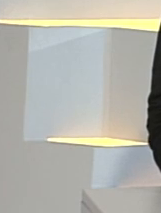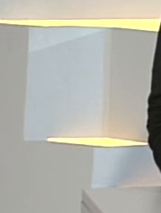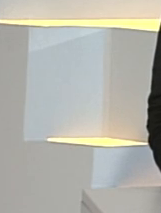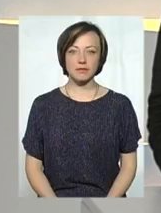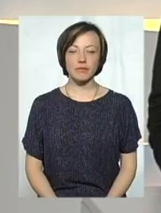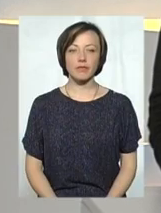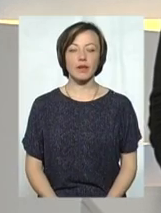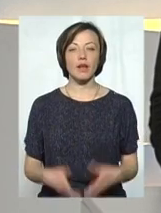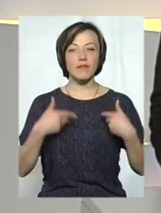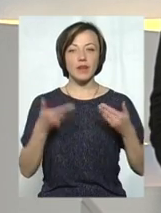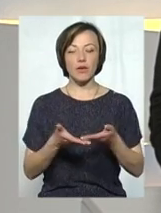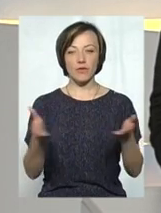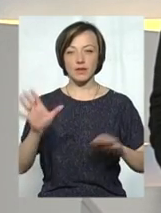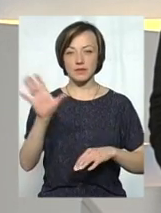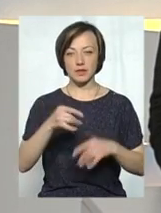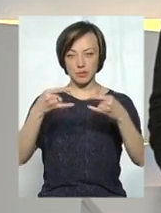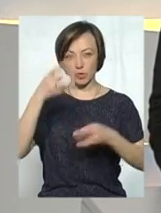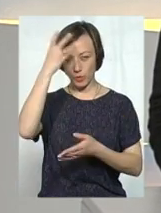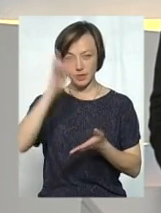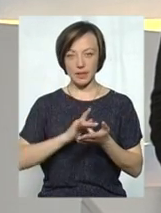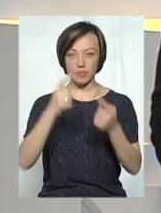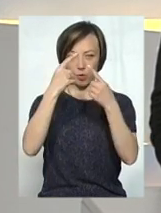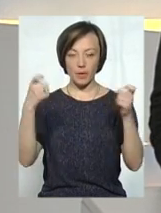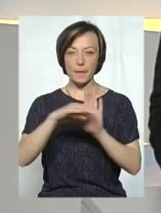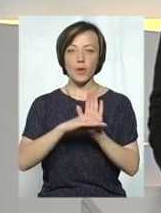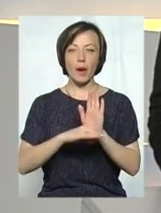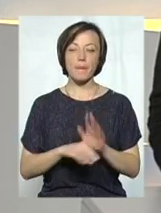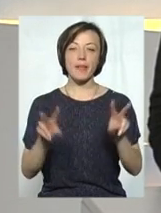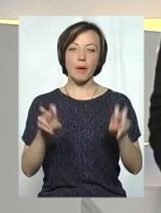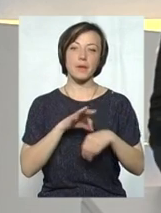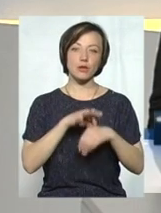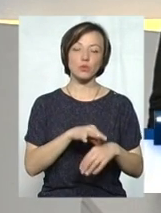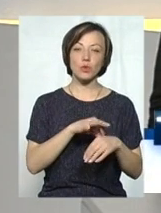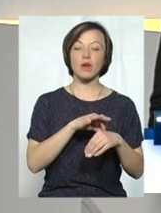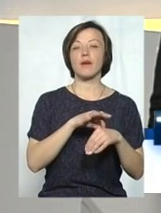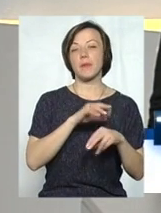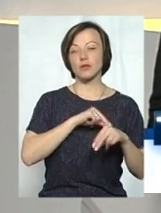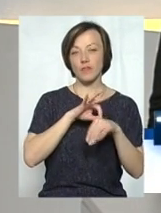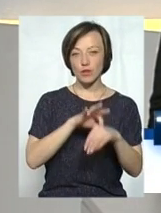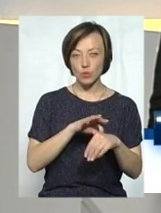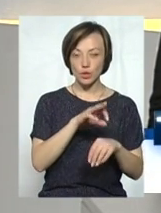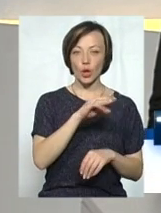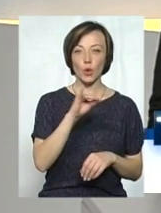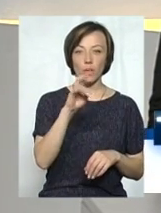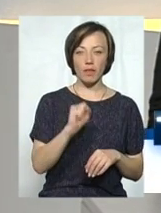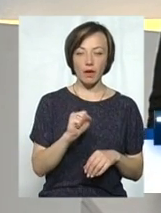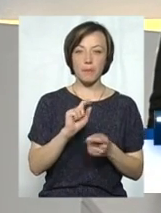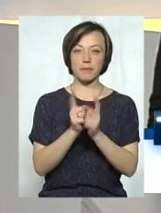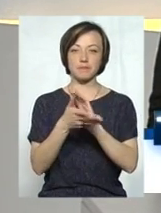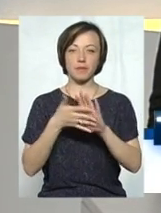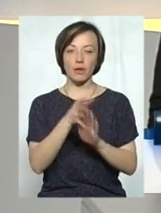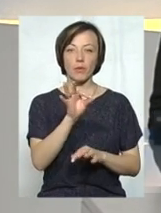Мої вітання усім телеглядачам Поділляцентр в ефірі тема. Сьогодні у студії працює я, ведуча юна мітрашка, сурдопереклад Ольга Рибак.